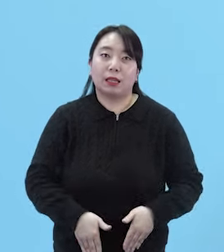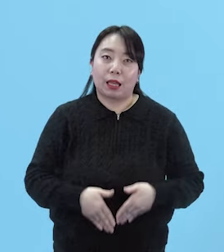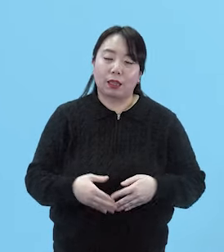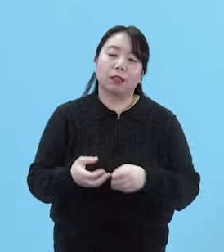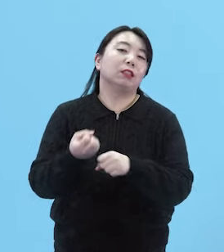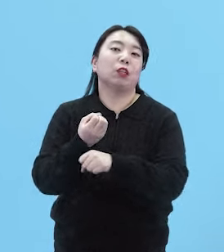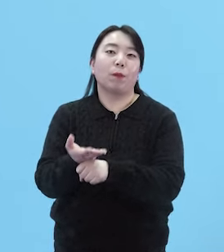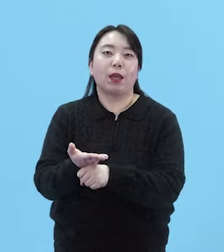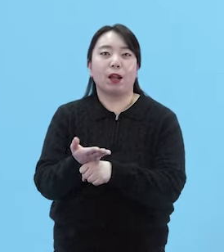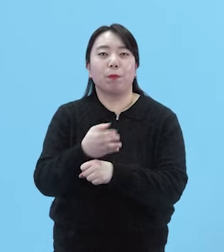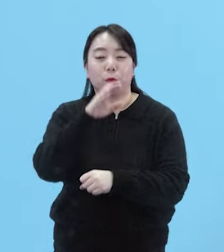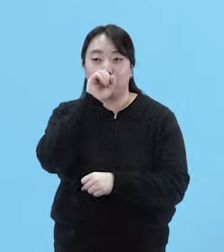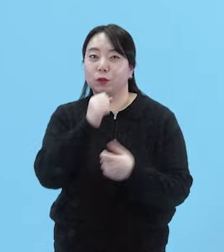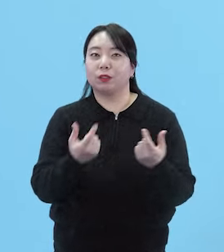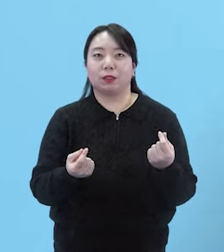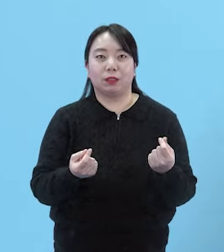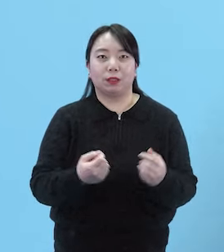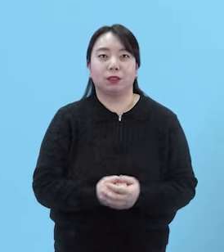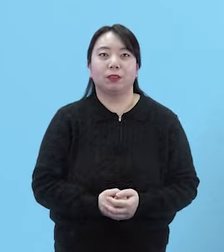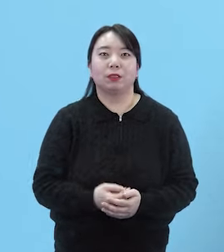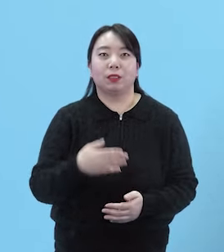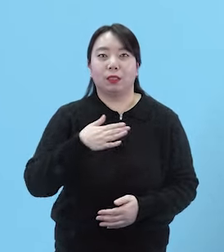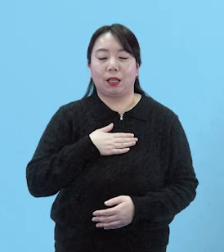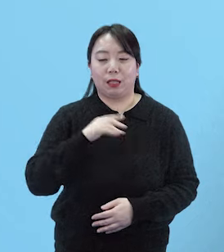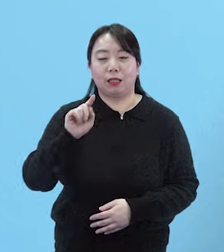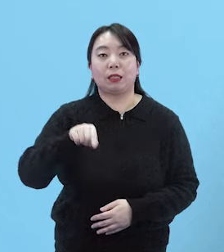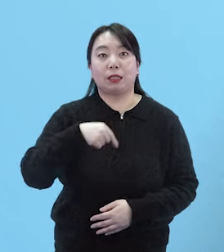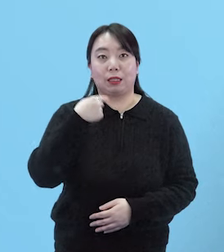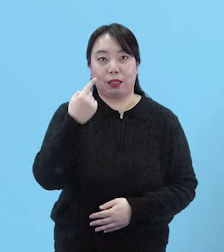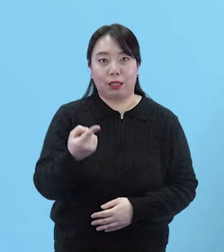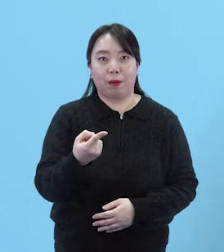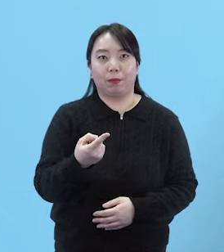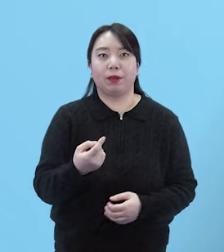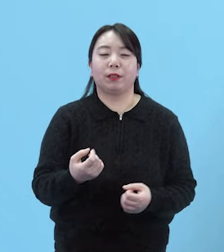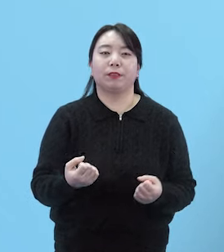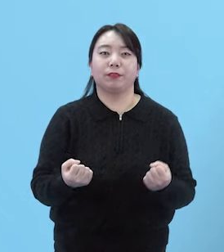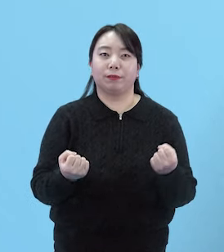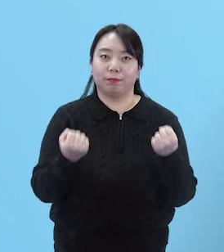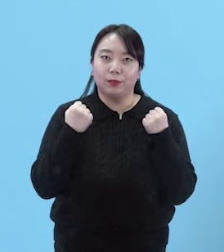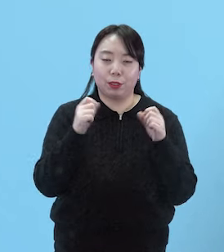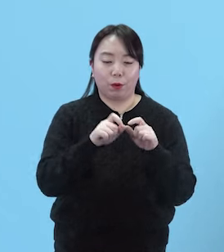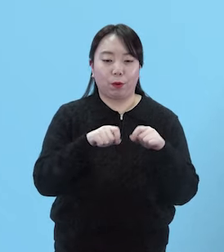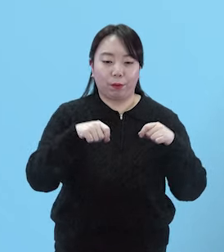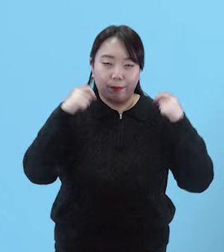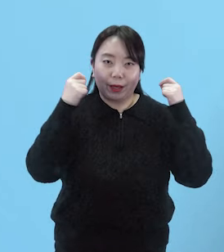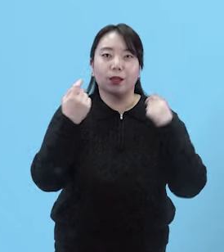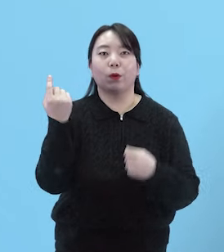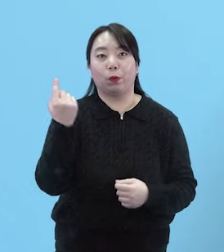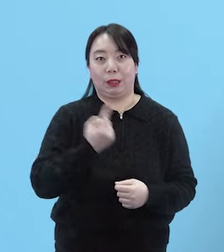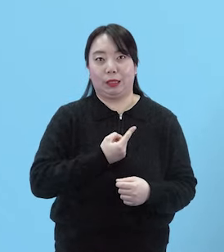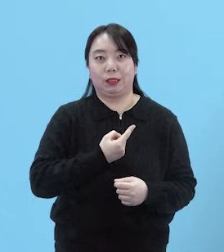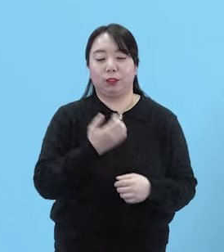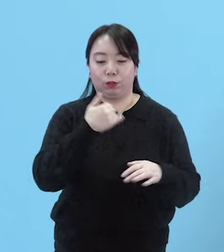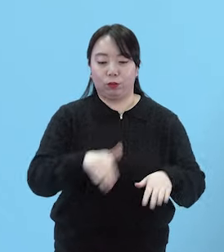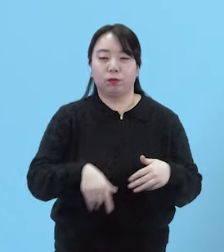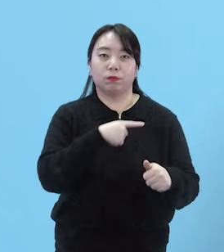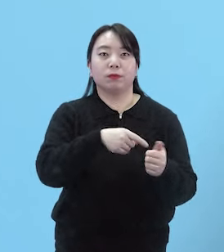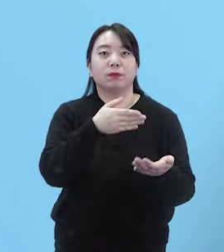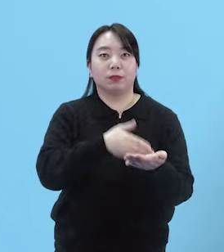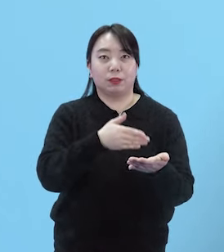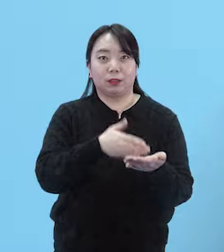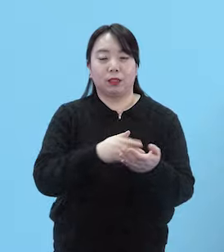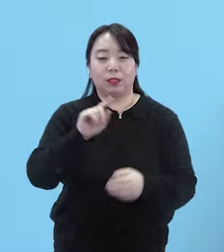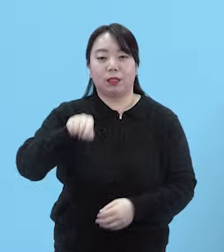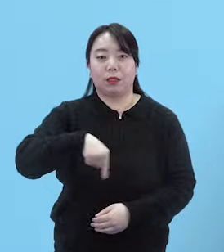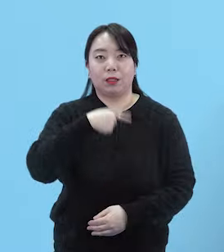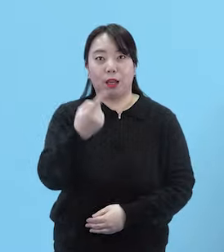우리가 되어보면 어떨까요? 저는 다음 시간에도 밝고 힘차게 찾아오겠습니다 충남 에듀쇼